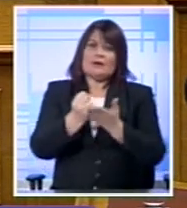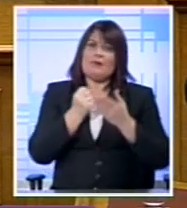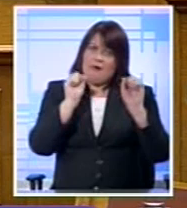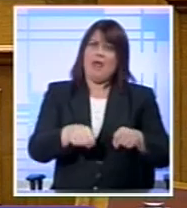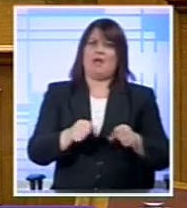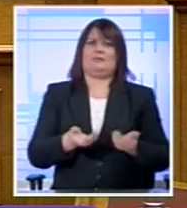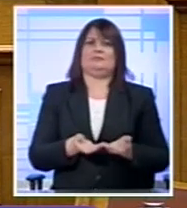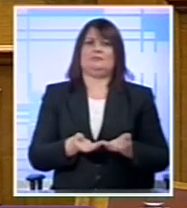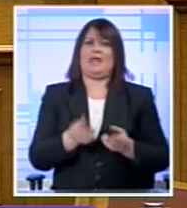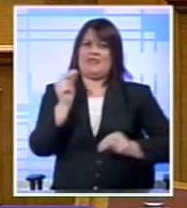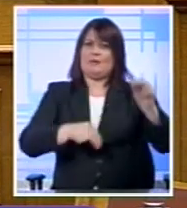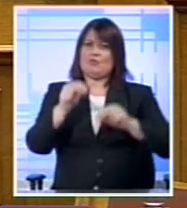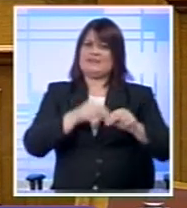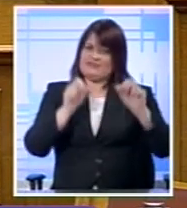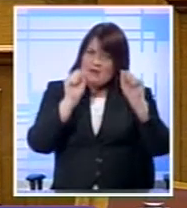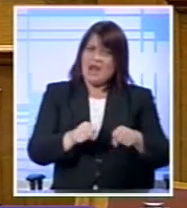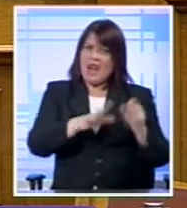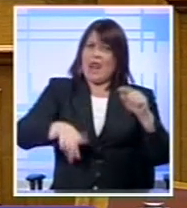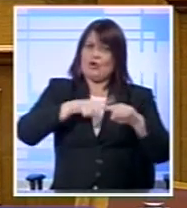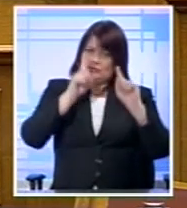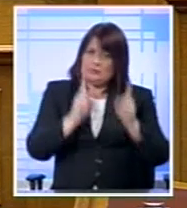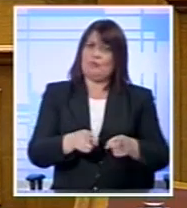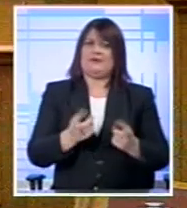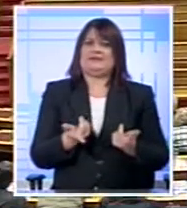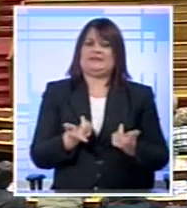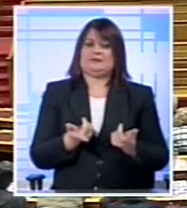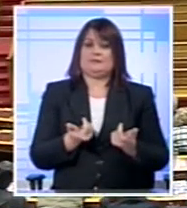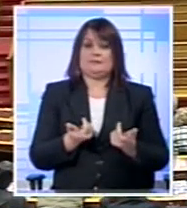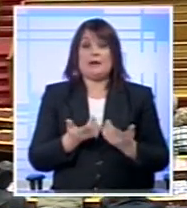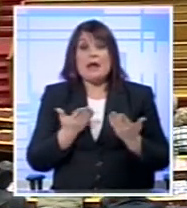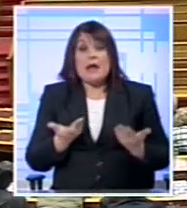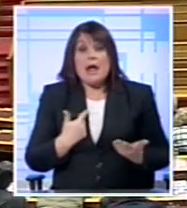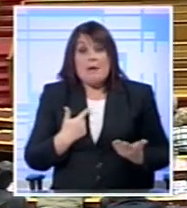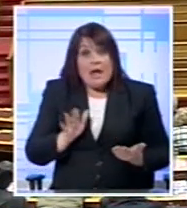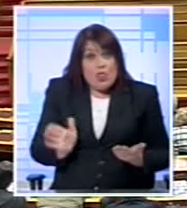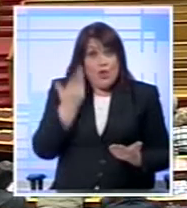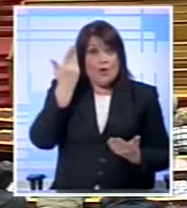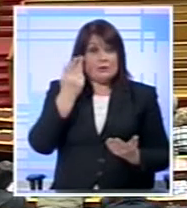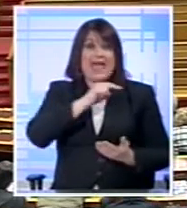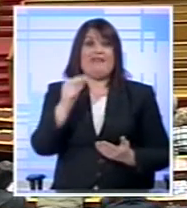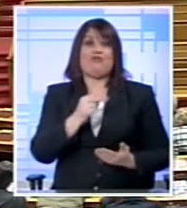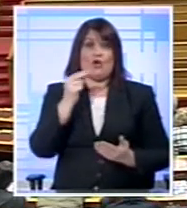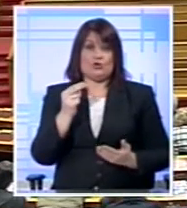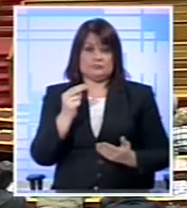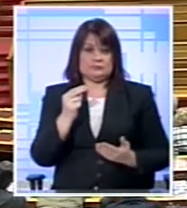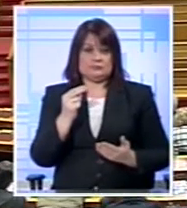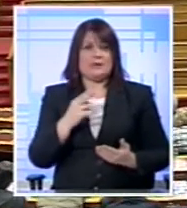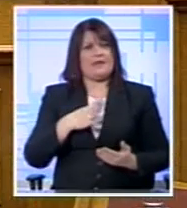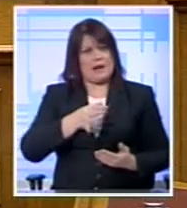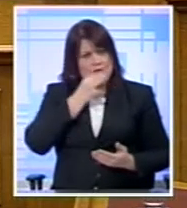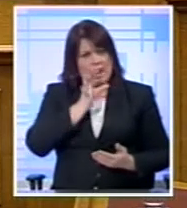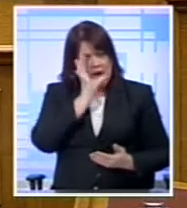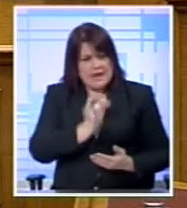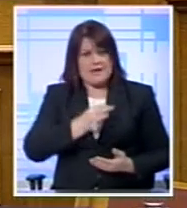Στο δημοψήφισμα Γιατί βέβαια Το ζήτημα εξόδου μας Από το ευρώ Και θέλω να είμαι ειλικρινής Με τους